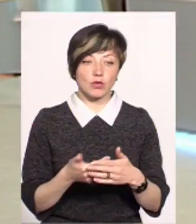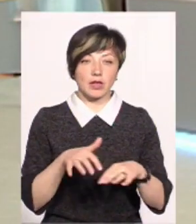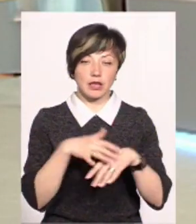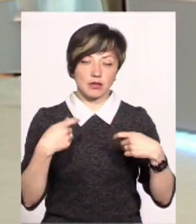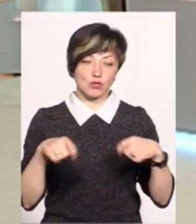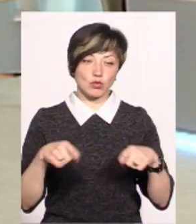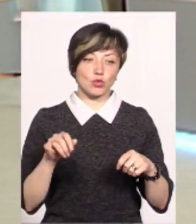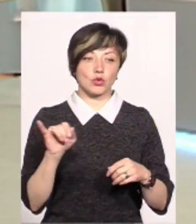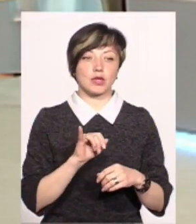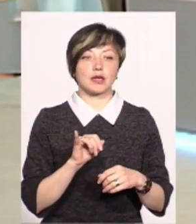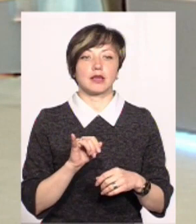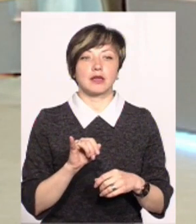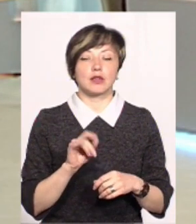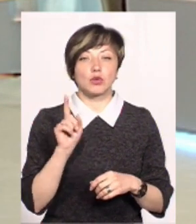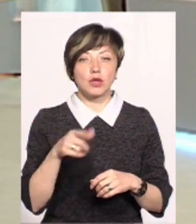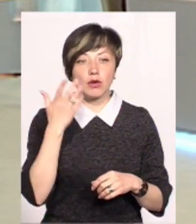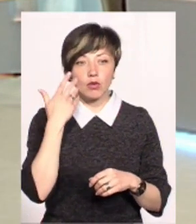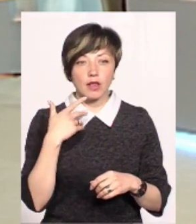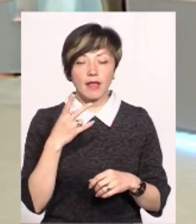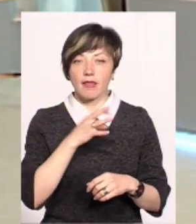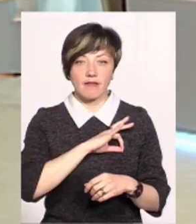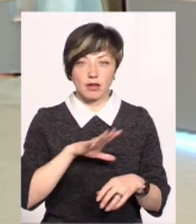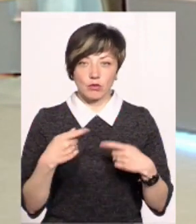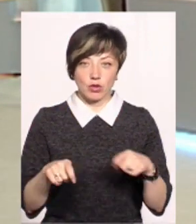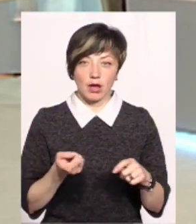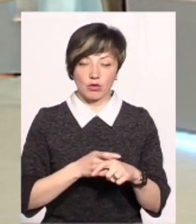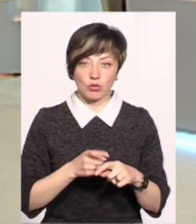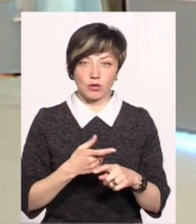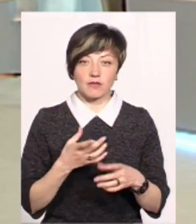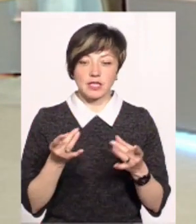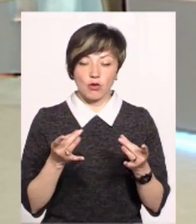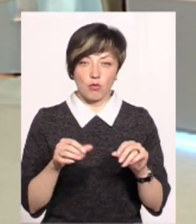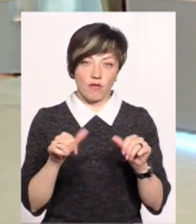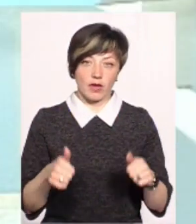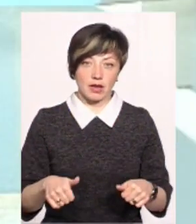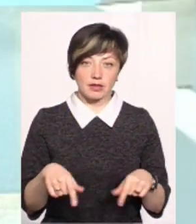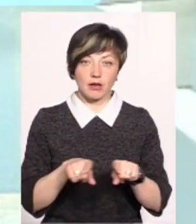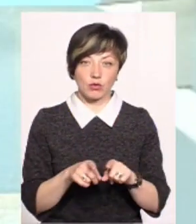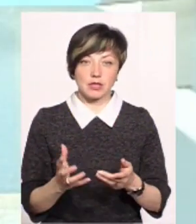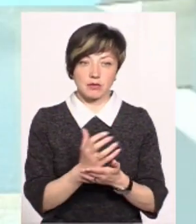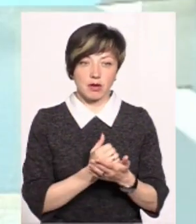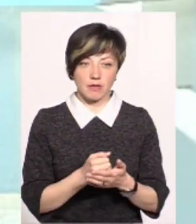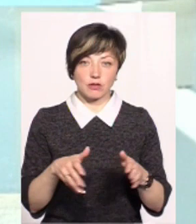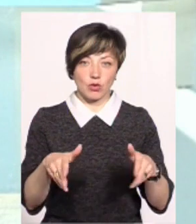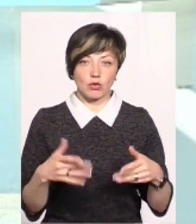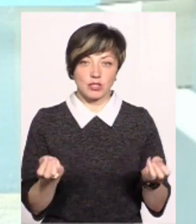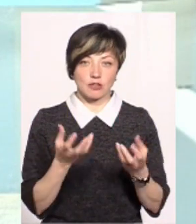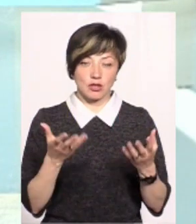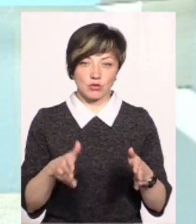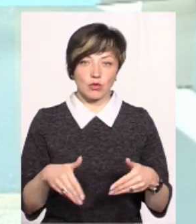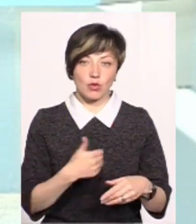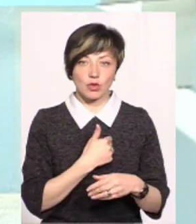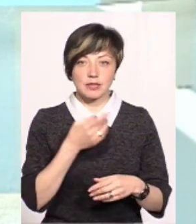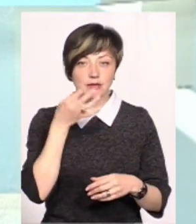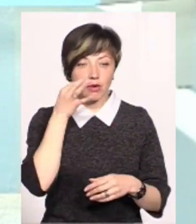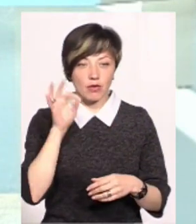нові ринки збуту, і відкривалися ринки збуту тоді, коли невигідно продати картоплю у сирому вигляді, таку, яку зібрав її свіженьку згорода,